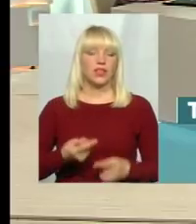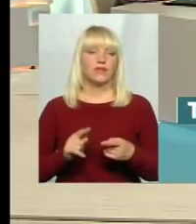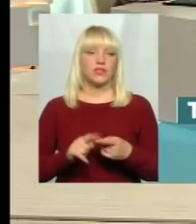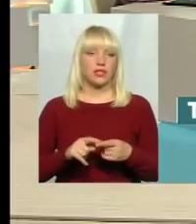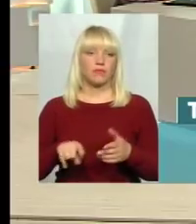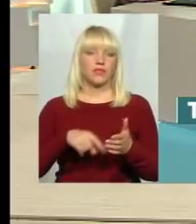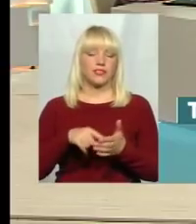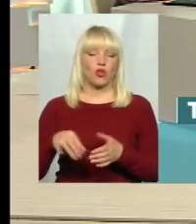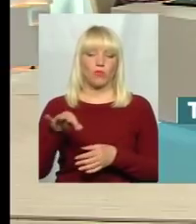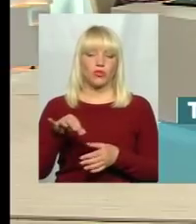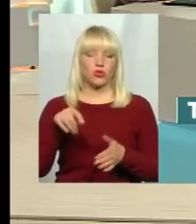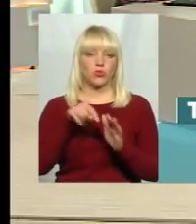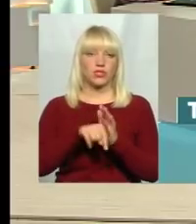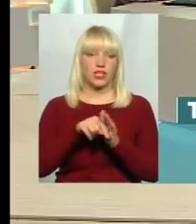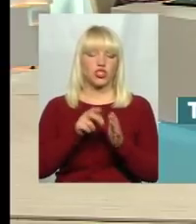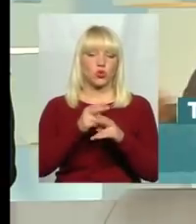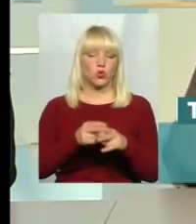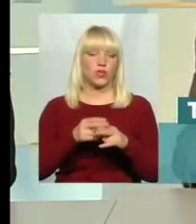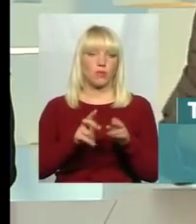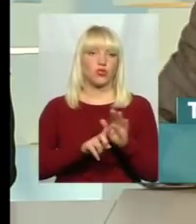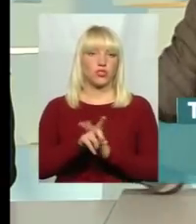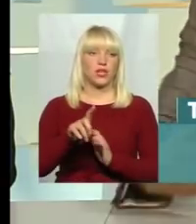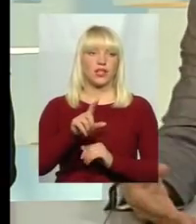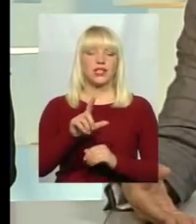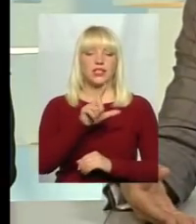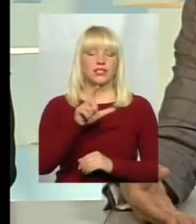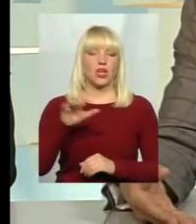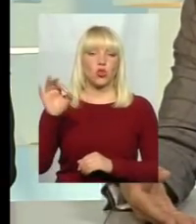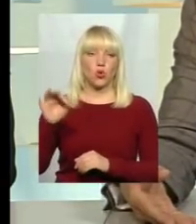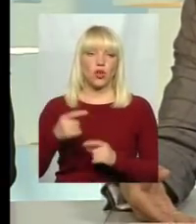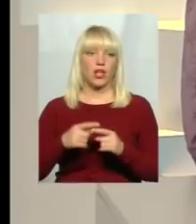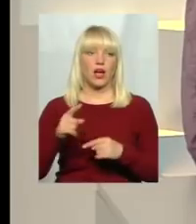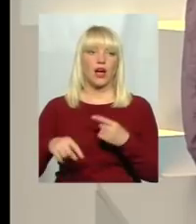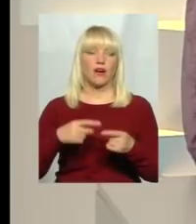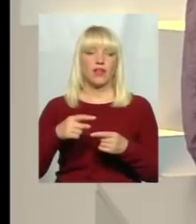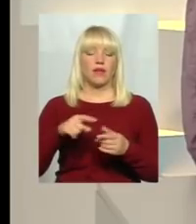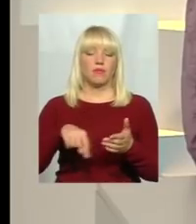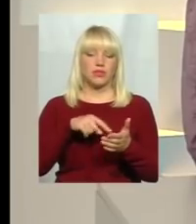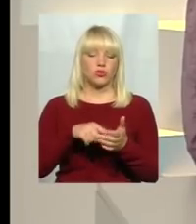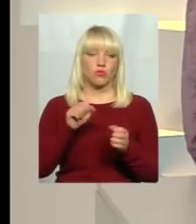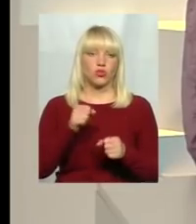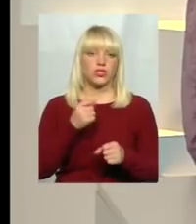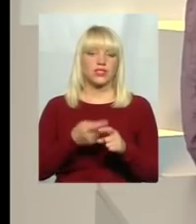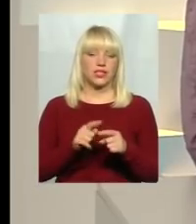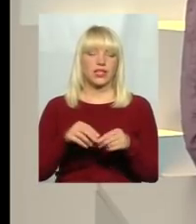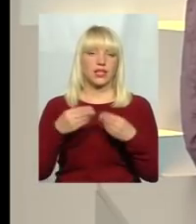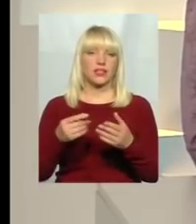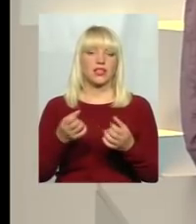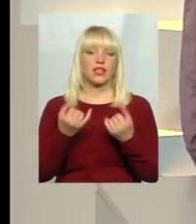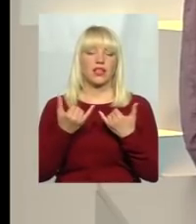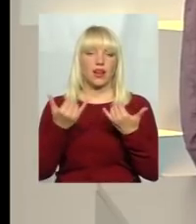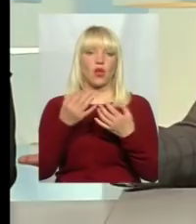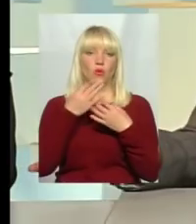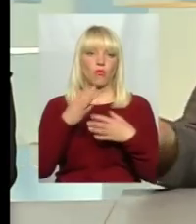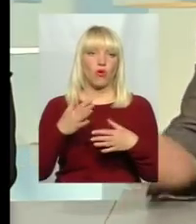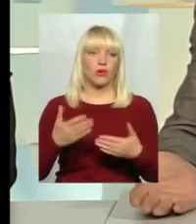обласного значення, Дунаївці починали це робити з нуля, місто обласного значення може це запропонувати на наступний день після об'єднання для любого населеного пункту. Ми готуємо,